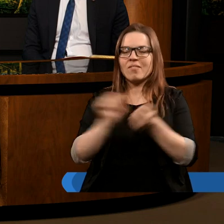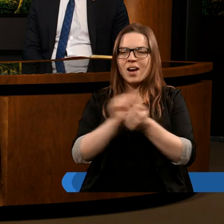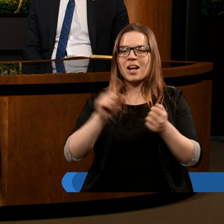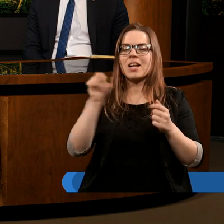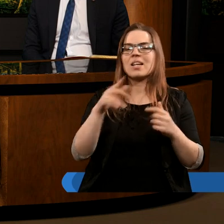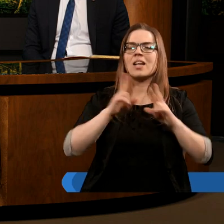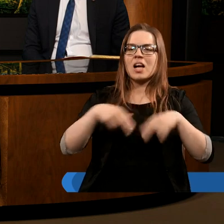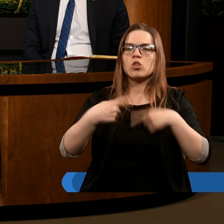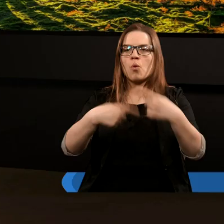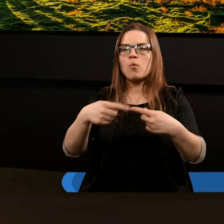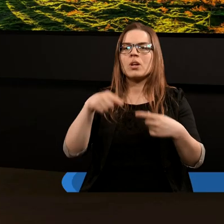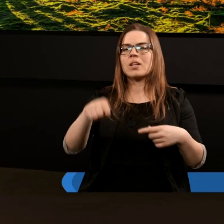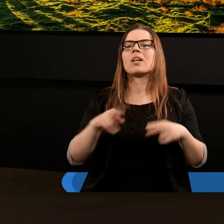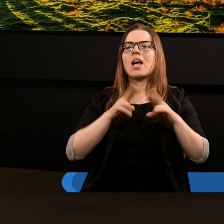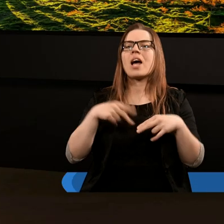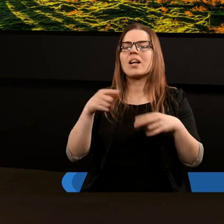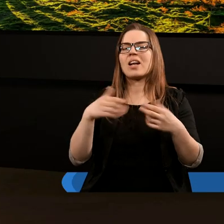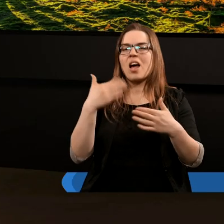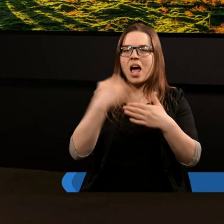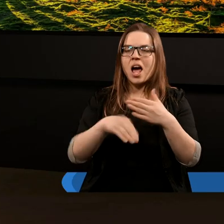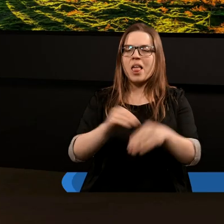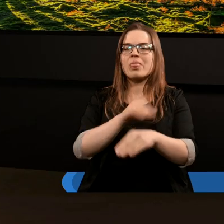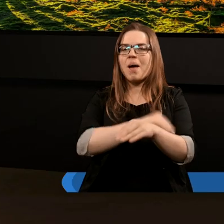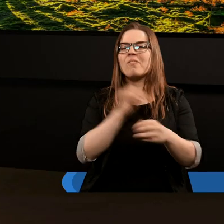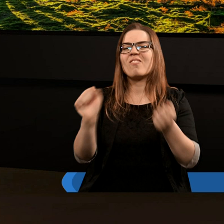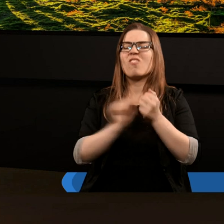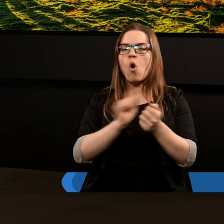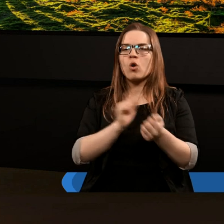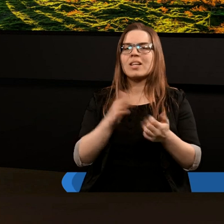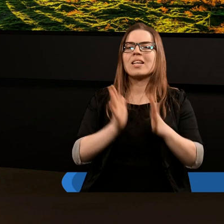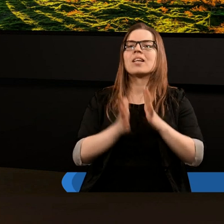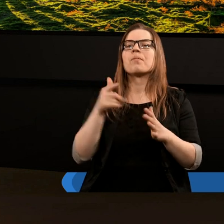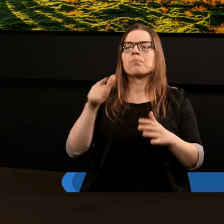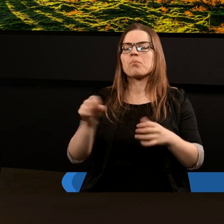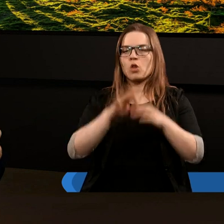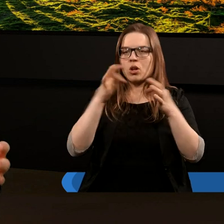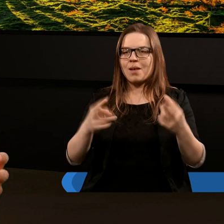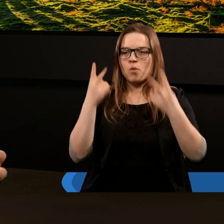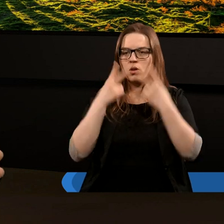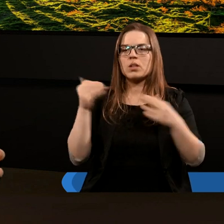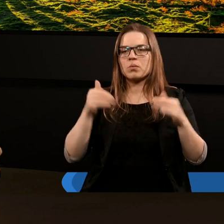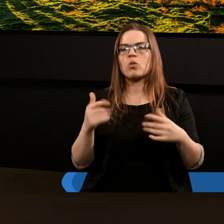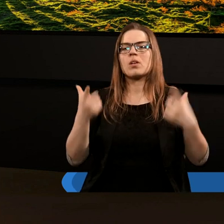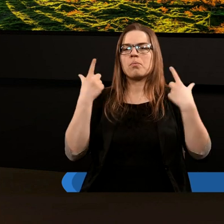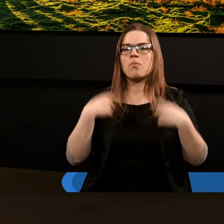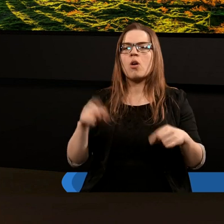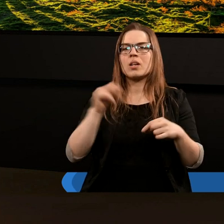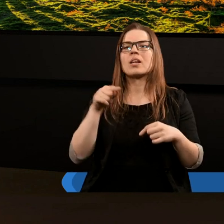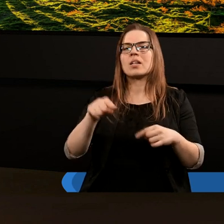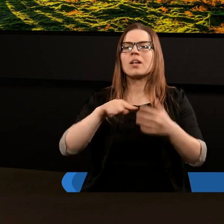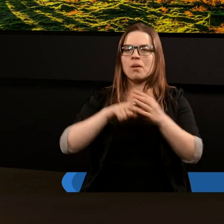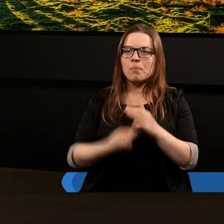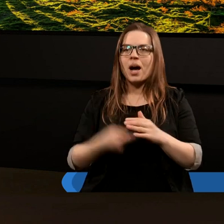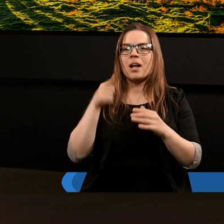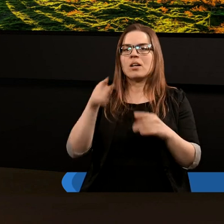resztą potomstwa i mamy ten ostatni etap wojny, ale biorąc pod uwagę to, o czym czytaliśmy do tej pory, możemy spodziewać się, że